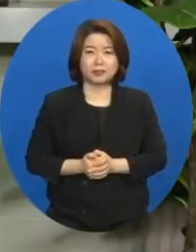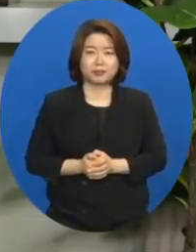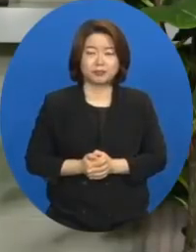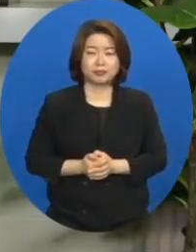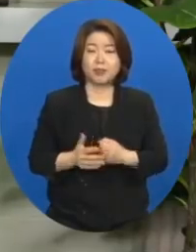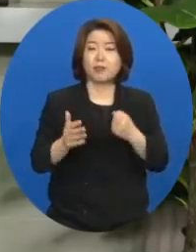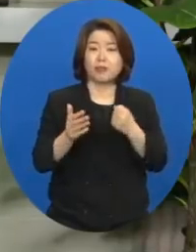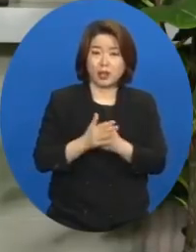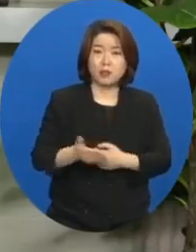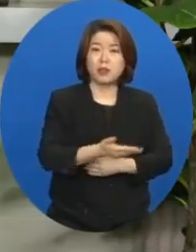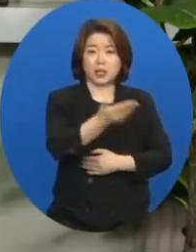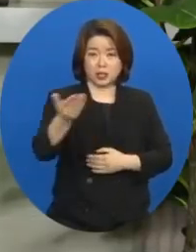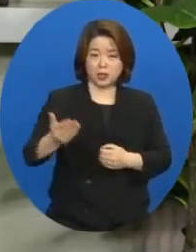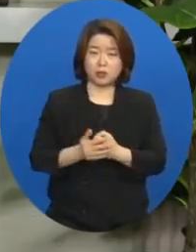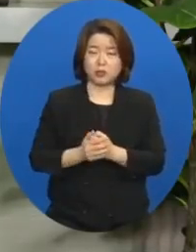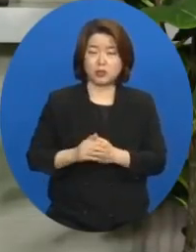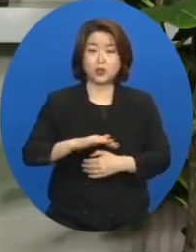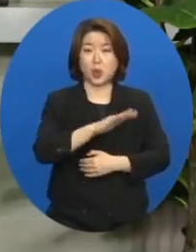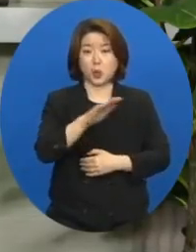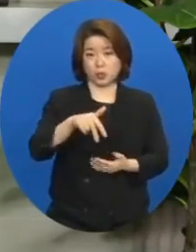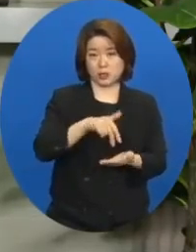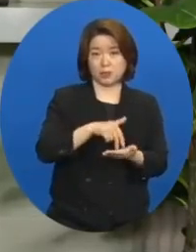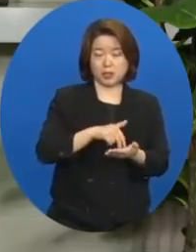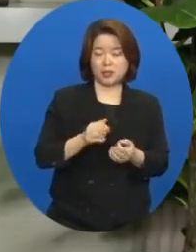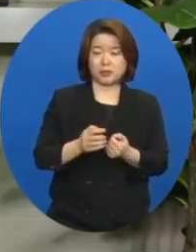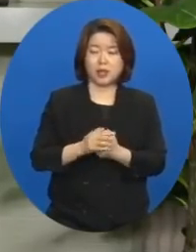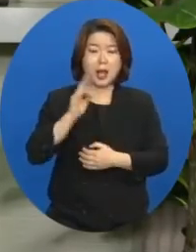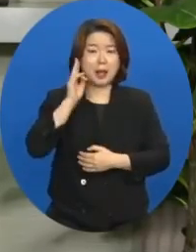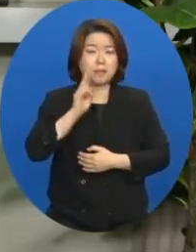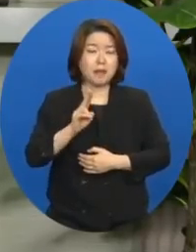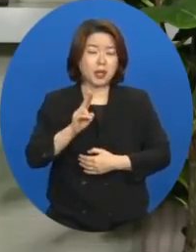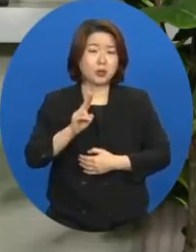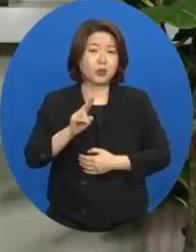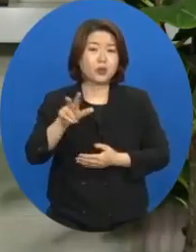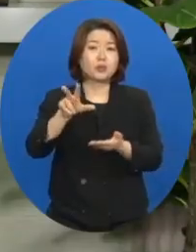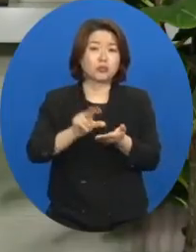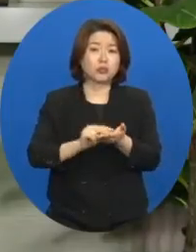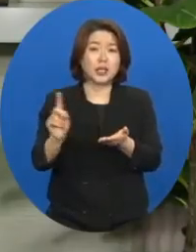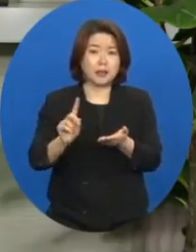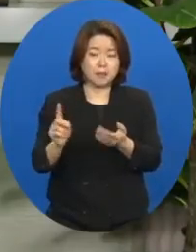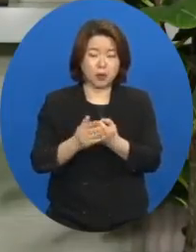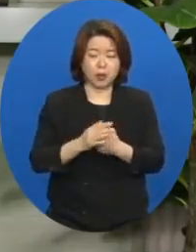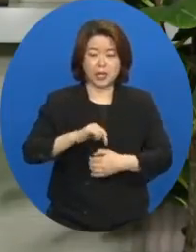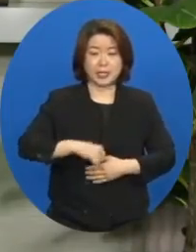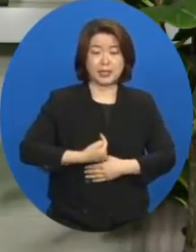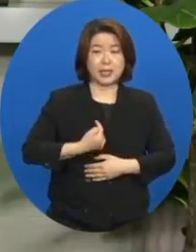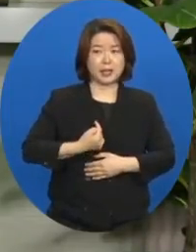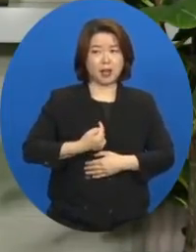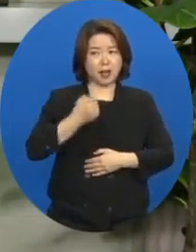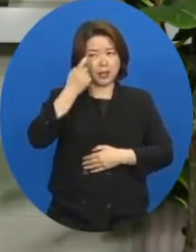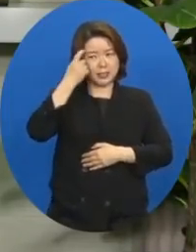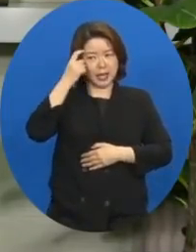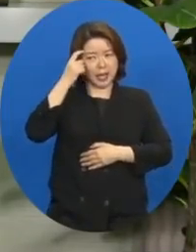그러므로 여러분, 우리에게 있어서 매우 심각한 문제는 자기 생각에 옳다고